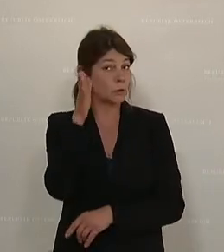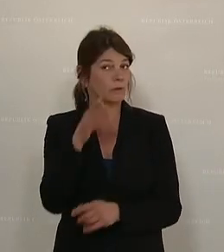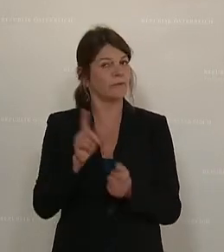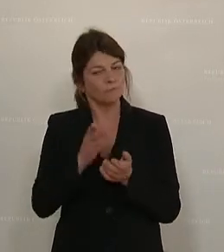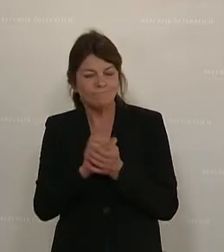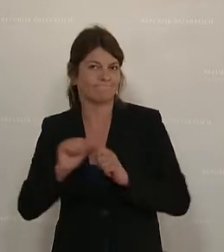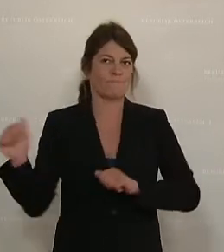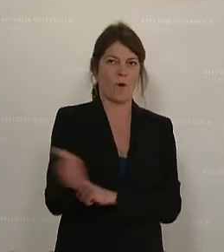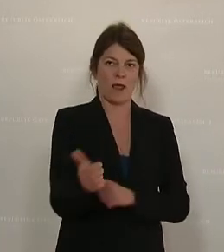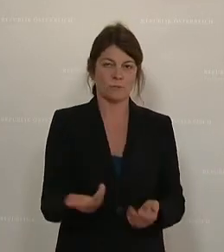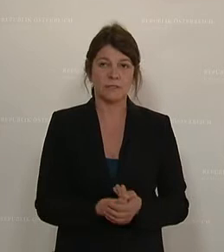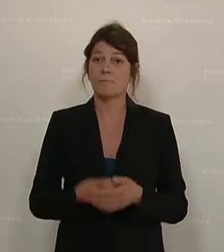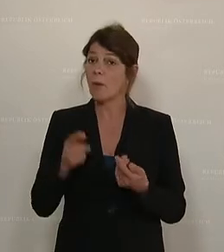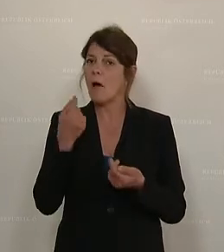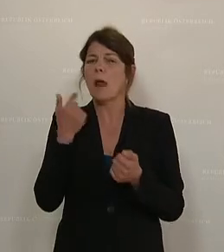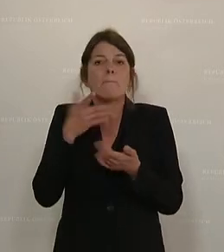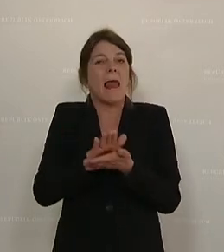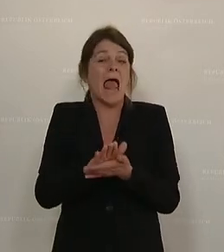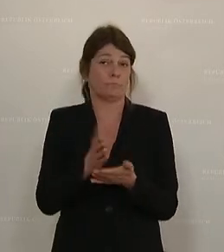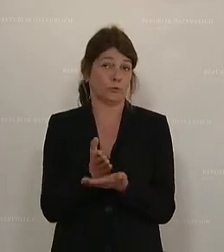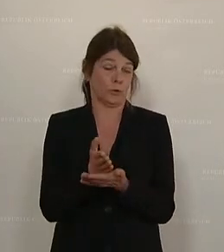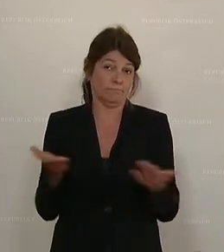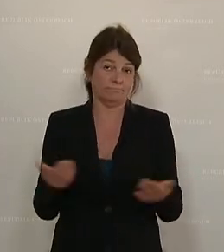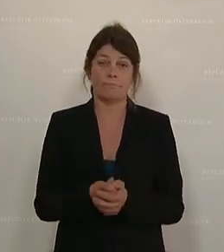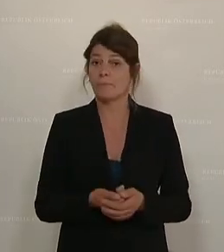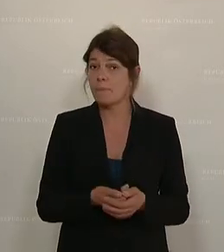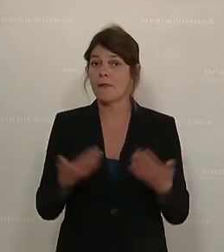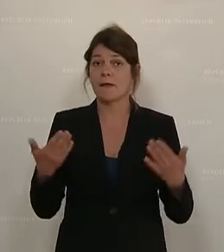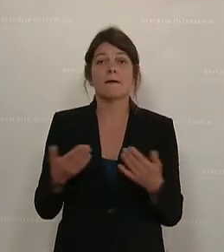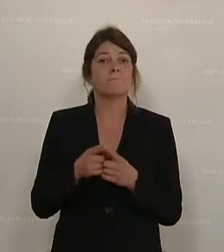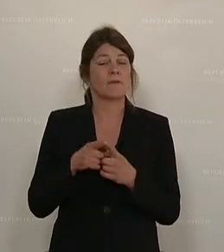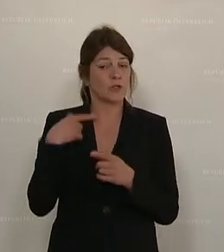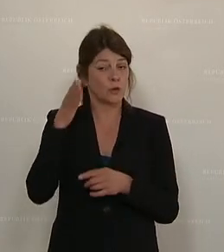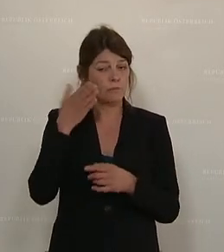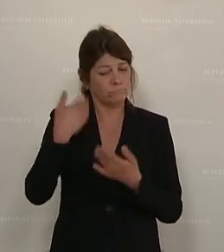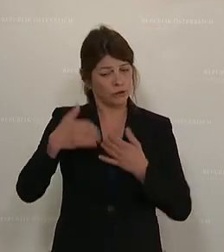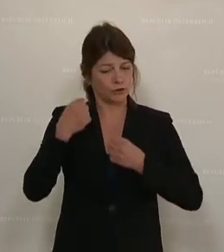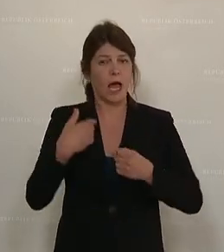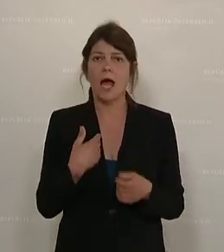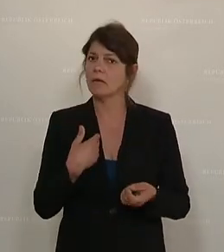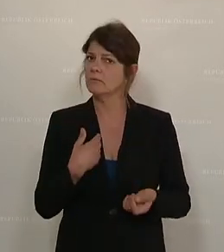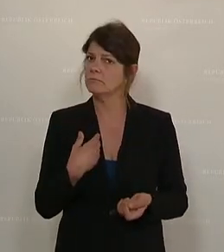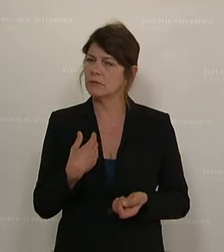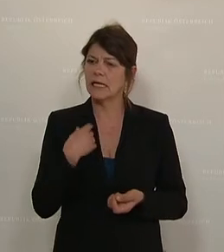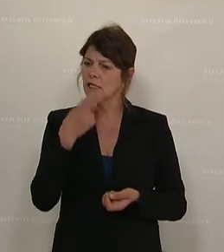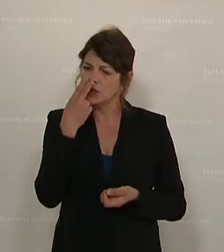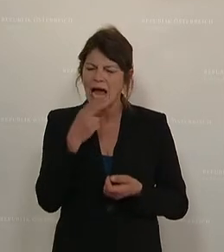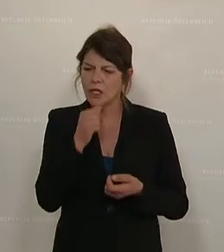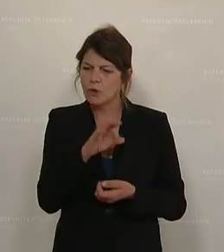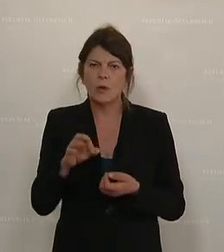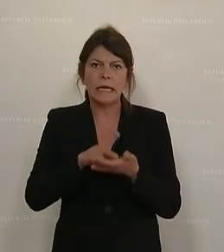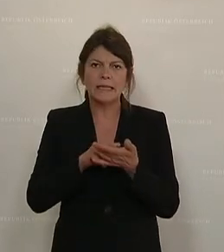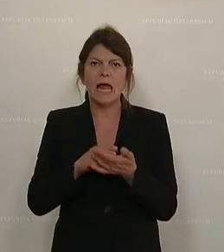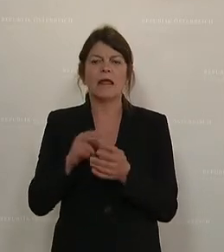Vorreiter wird. Oder vor allem auch bleibt. Und dass wir in Zukunft noch stärker nicht so sehr digitale Technologien